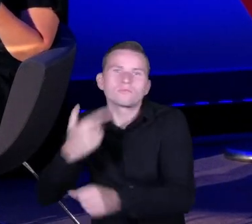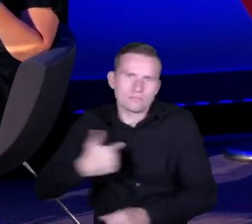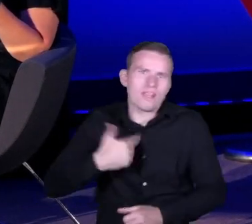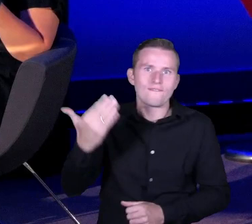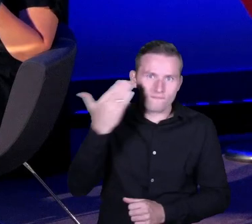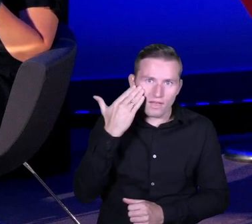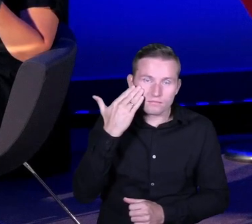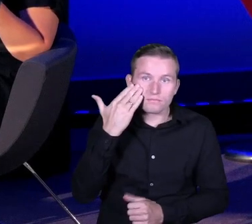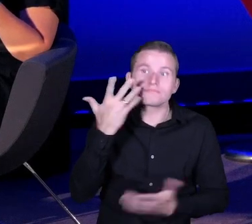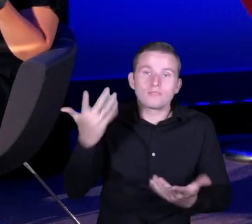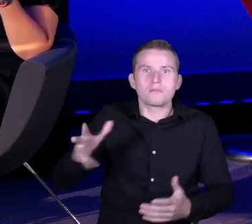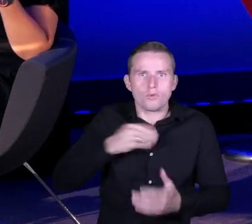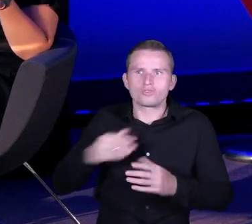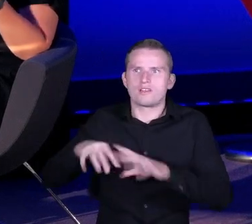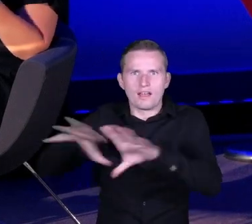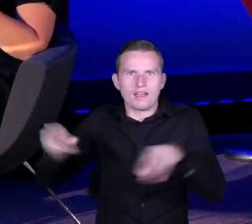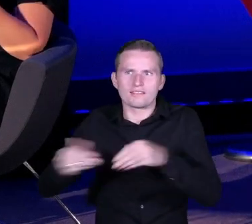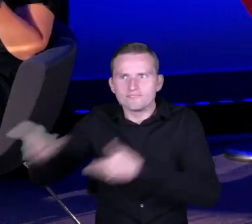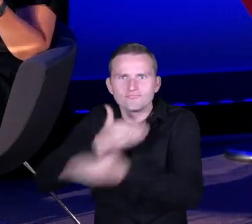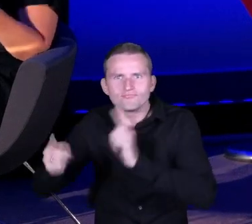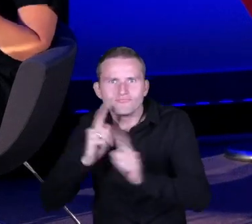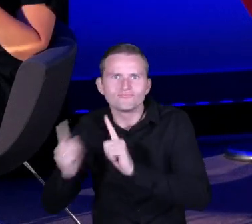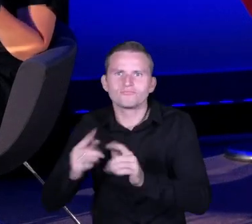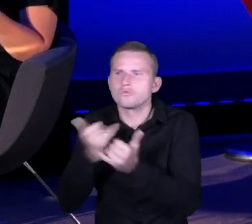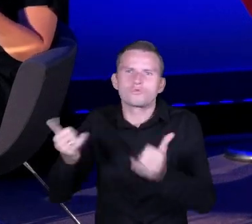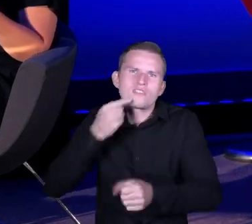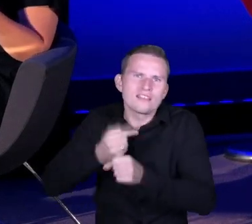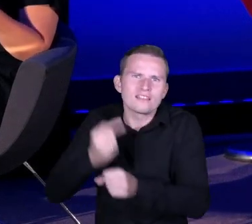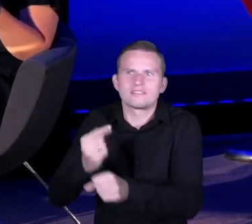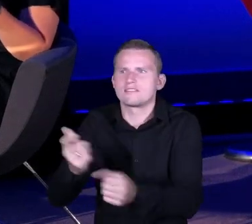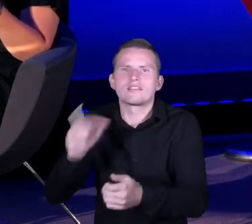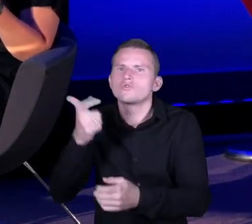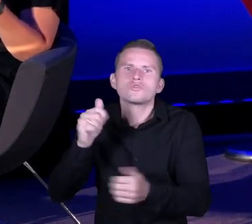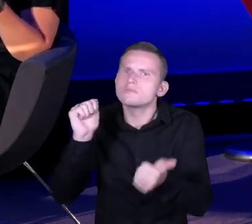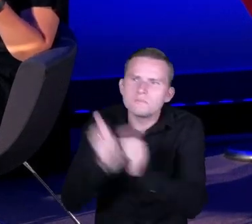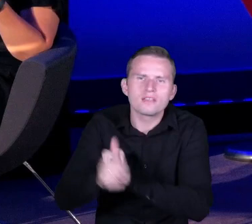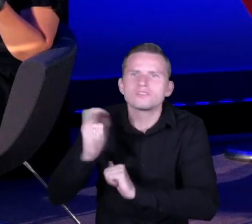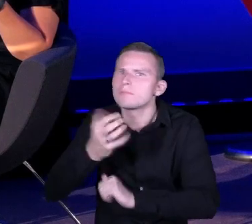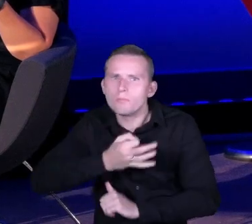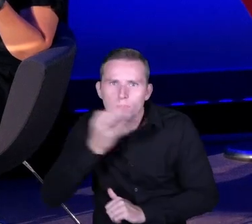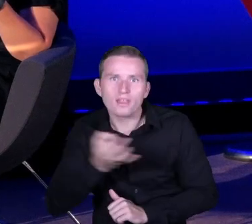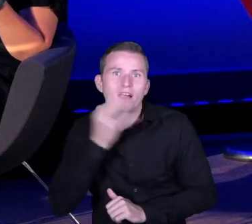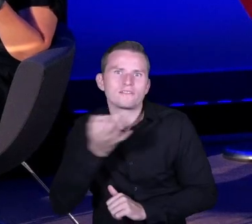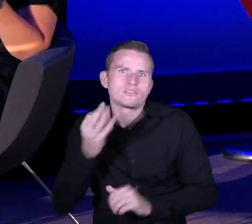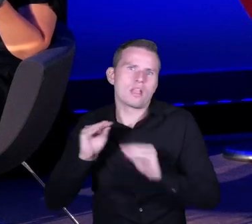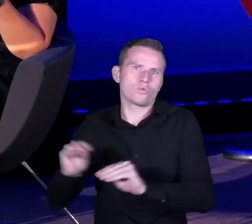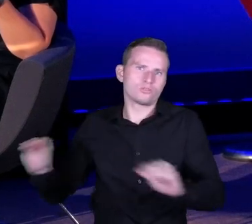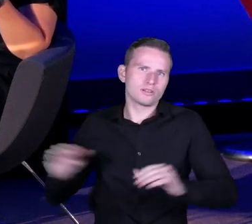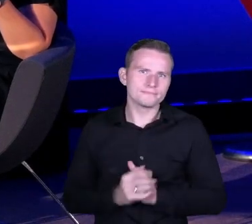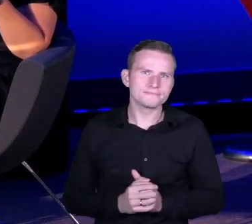rozmawiać, podejmować decyzje o pewni zmianie, modyfikacji naszego własnego nauczania.